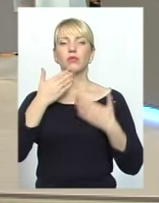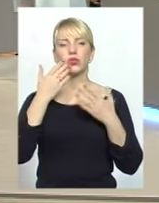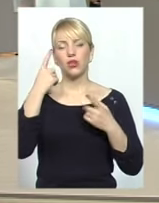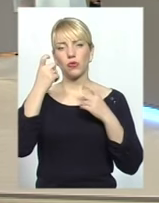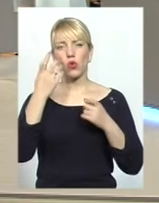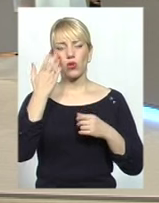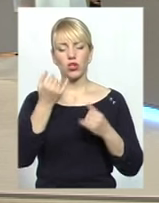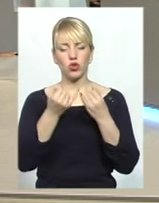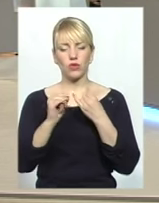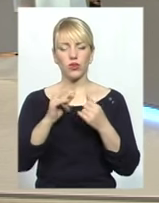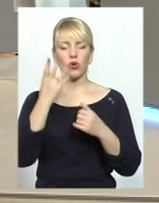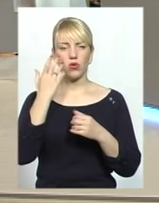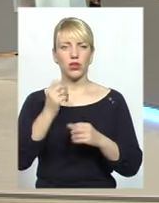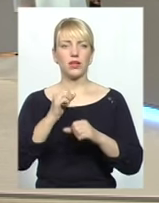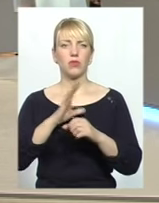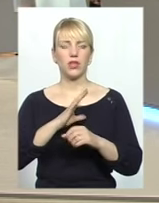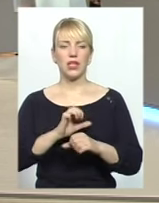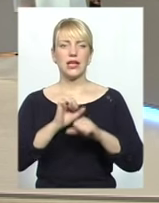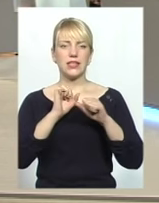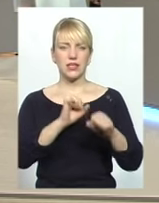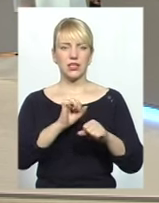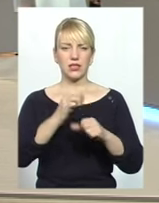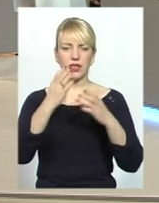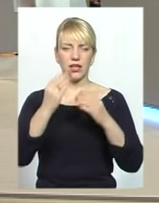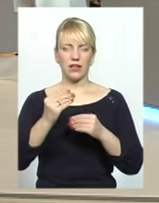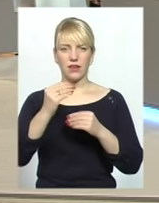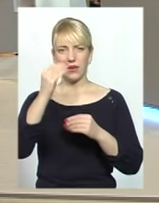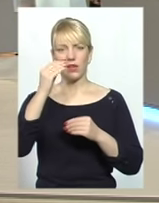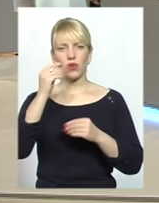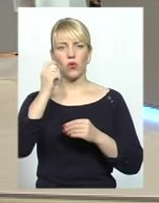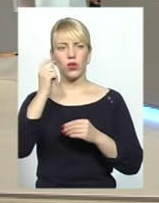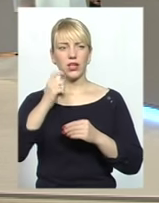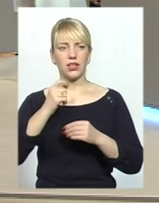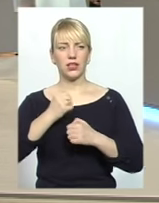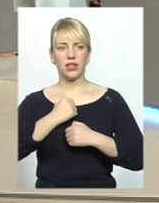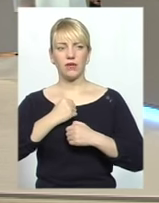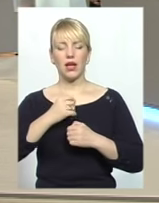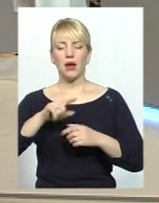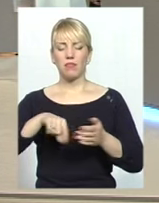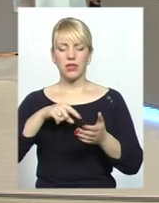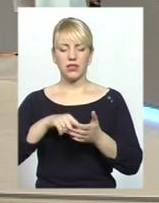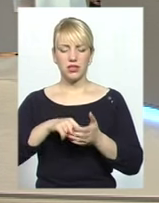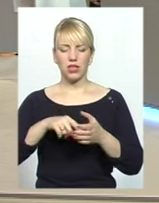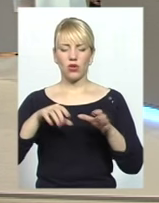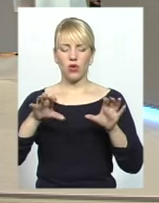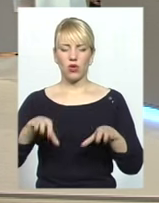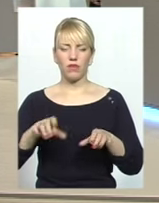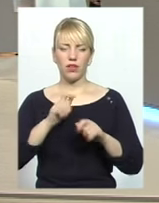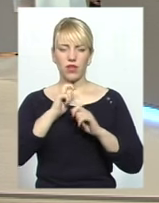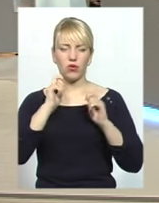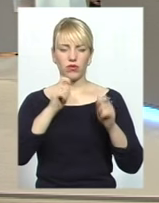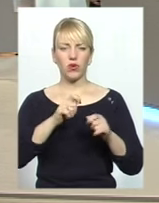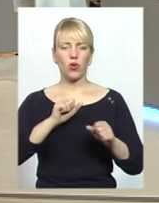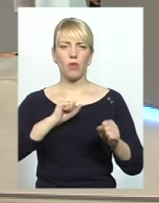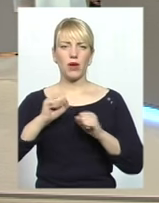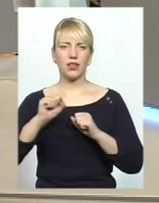захисника України, величезною несподіванкою для всіх було те, що міський голова нагородив командира чеченського батальйону мусульманина, який